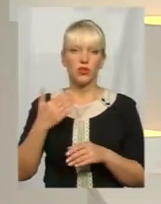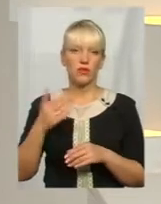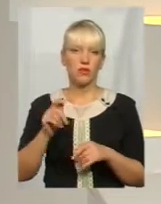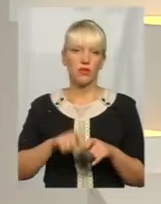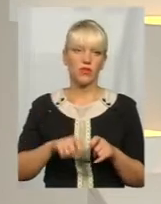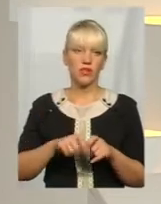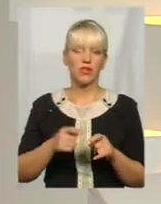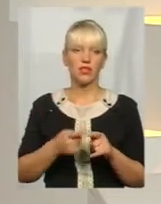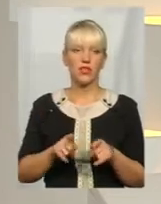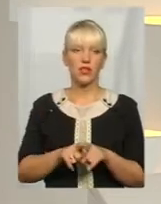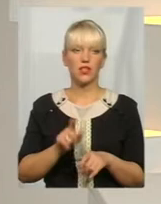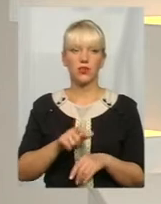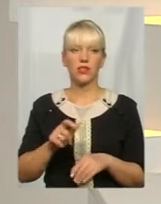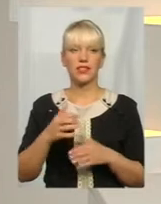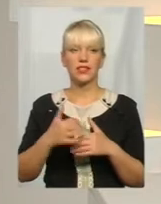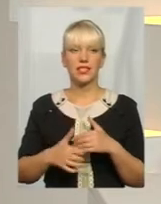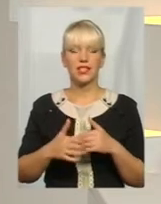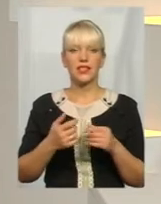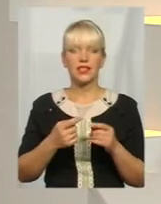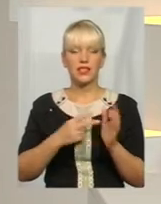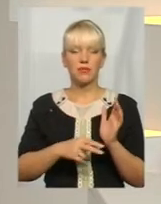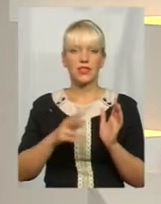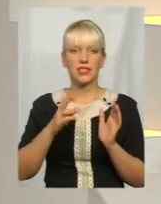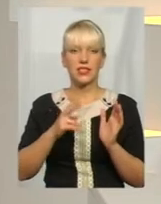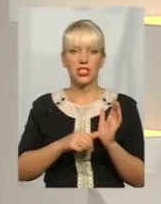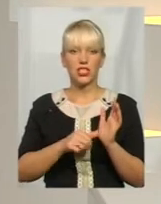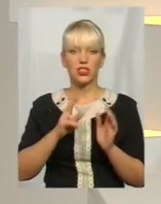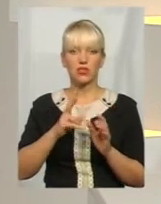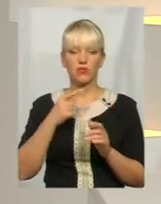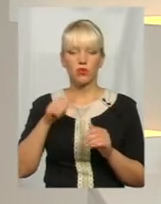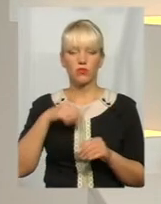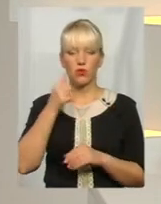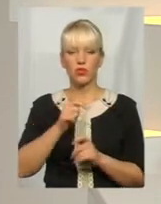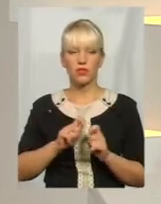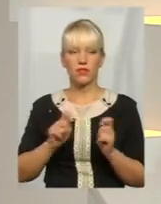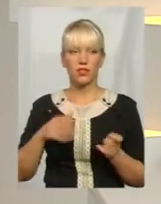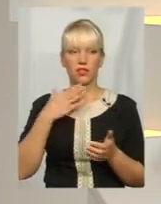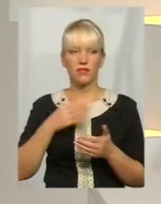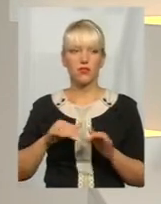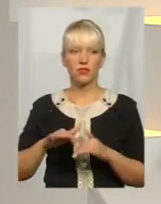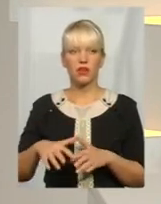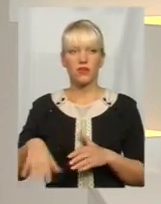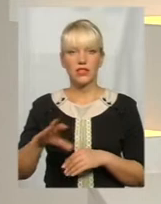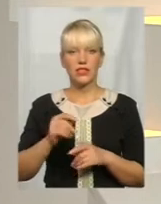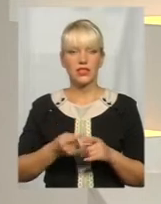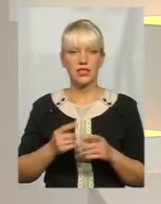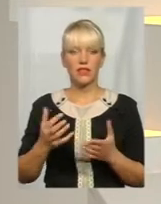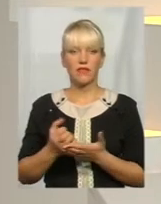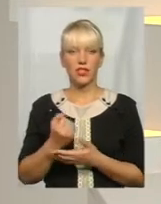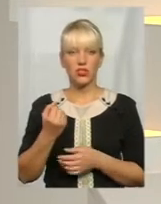тих людей, з тих 76, які цього року відкрили власну справу, а у всіх це вийшло? Взагалі,